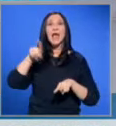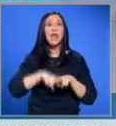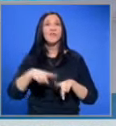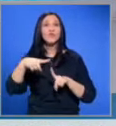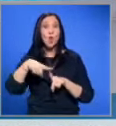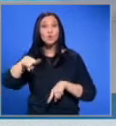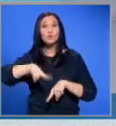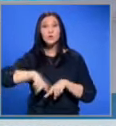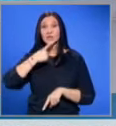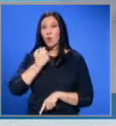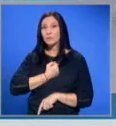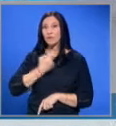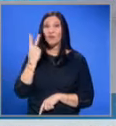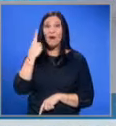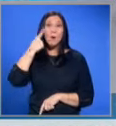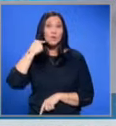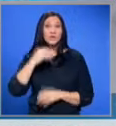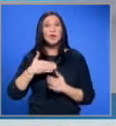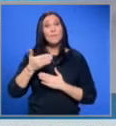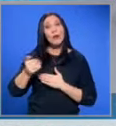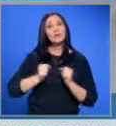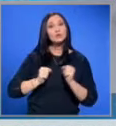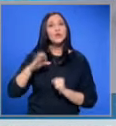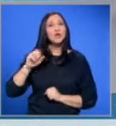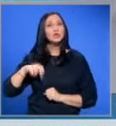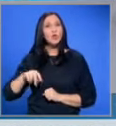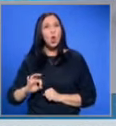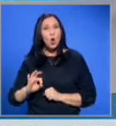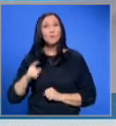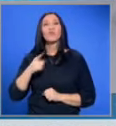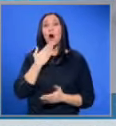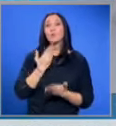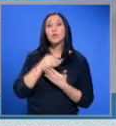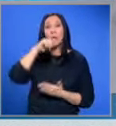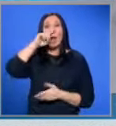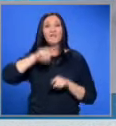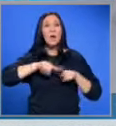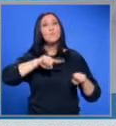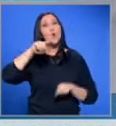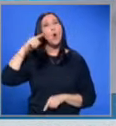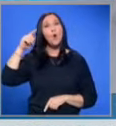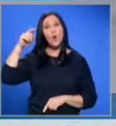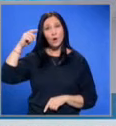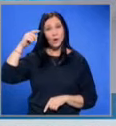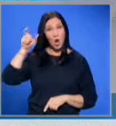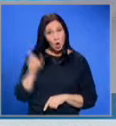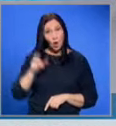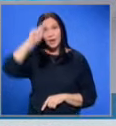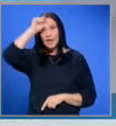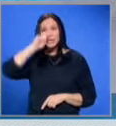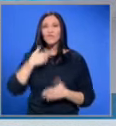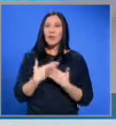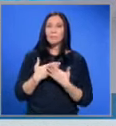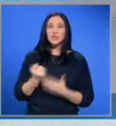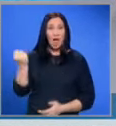Тодоров, осъден за убийството на двама младежи пред дискотека Соло. Това обеща главният прокурор Иван Гешев на близките на